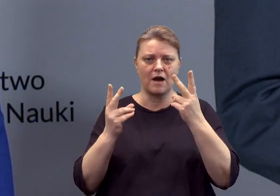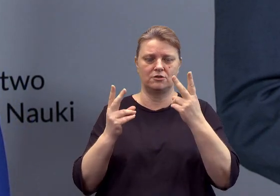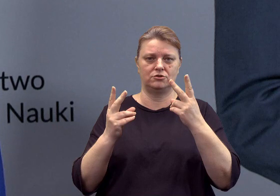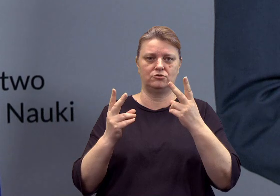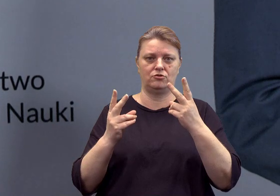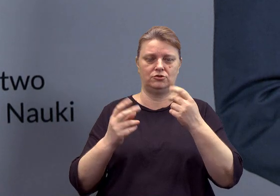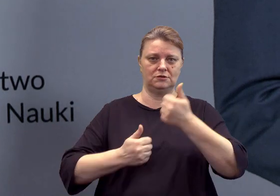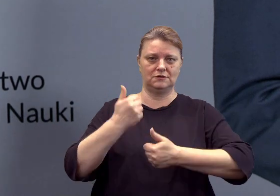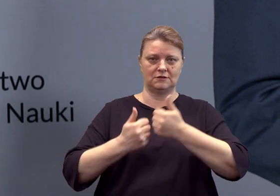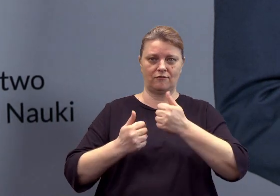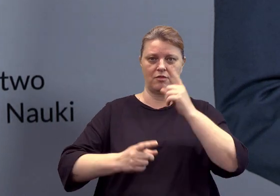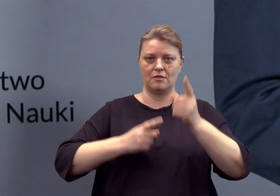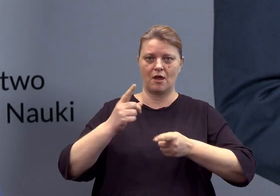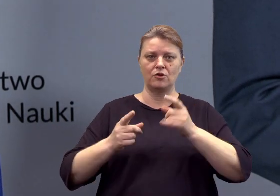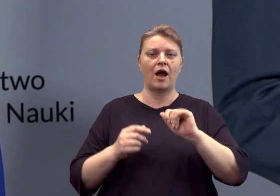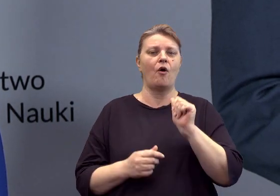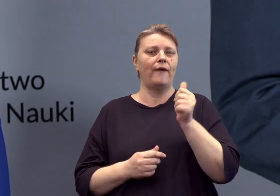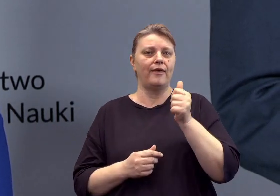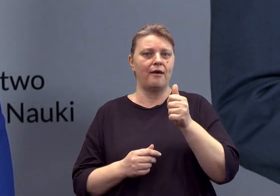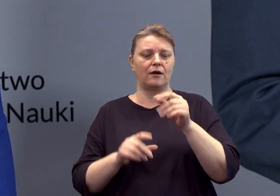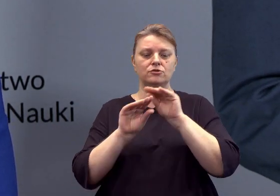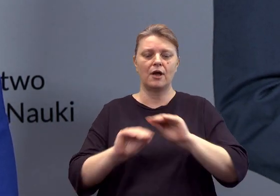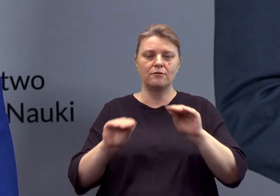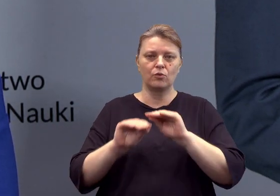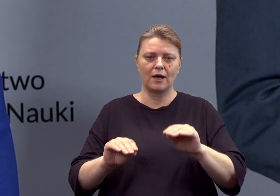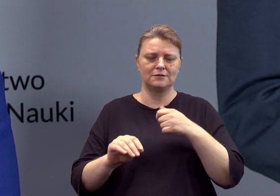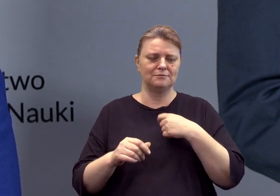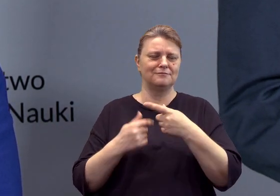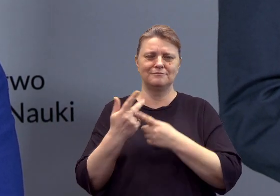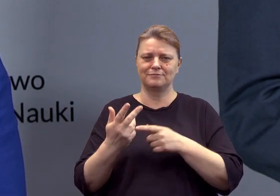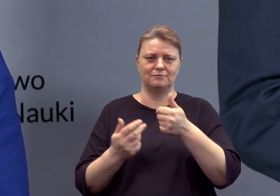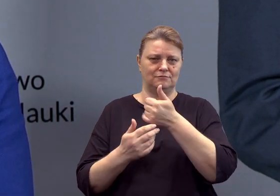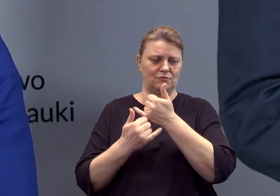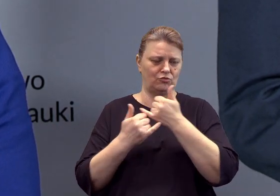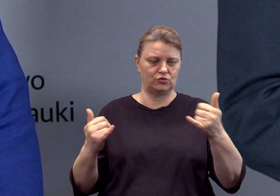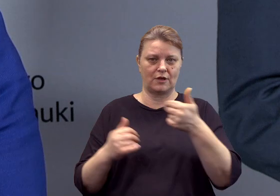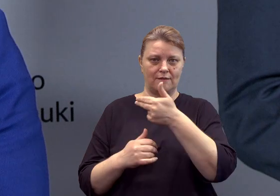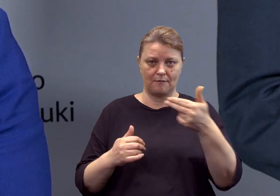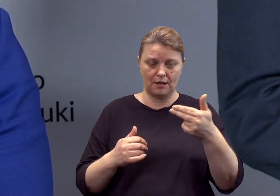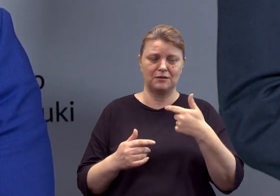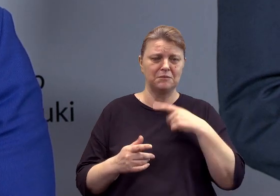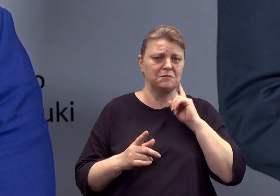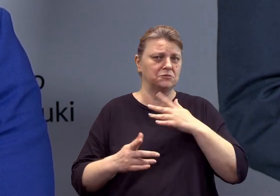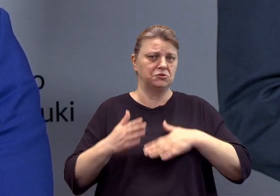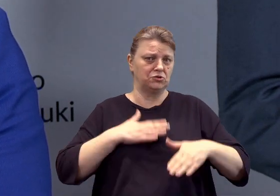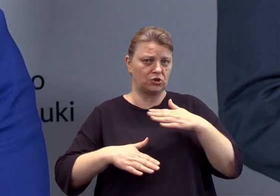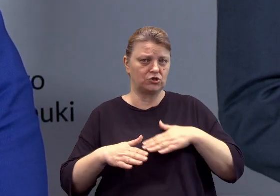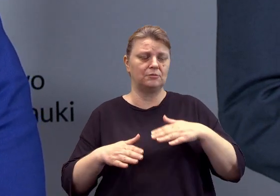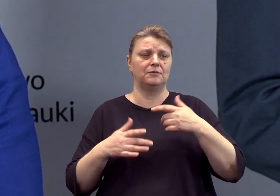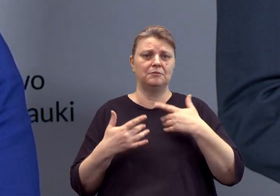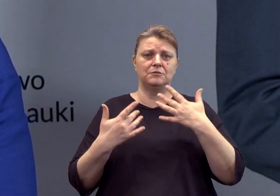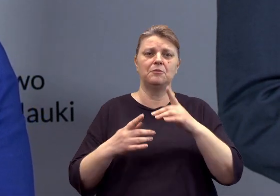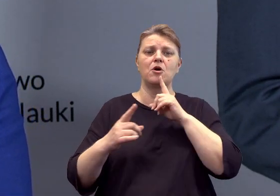edukacji. O tym też była dzisiaj mowa i z tego się bardzo cieszymy. Cieszymy się, że będziemy rozmawiać o różnych